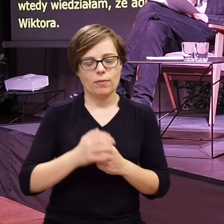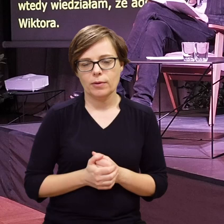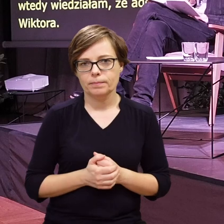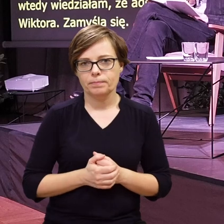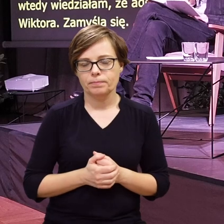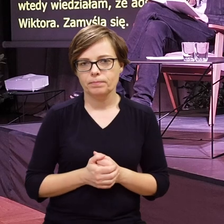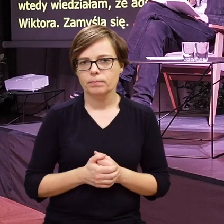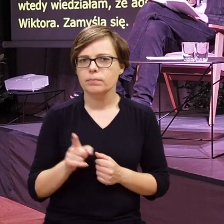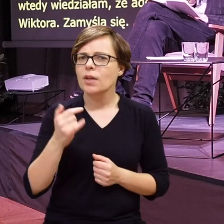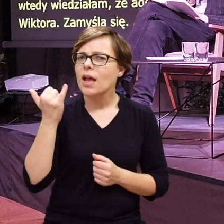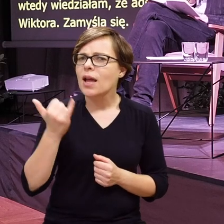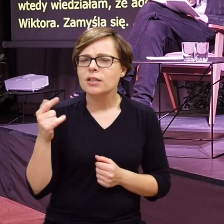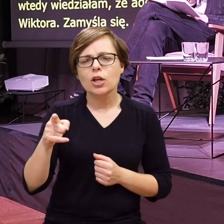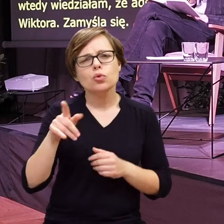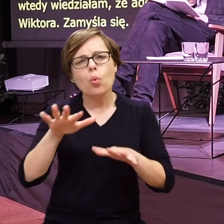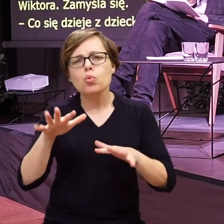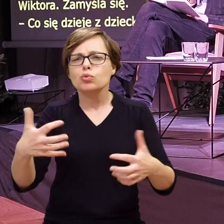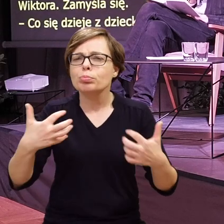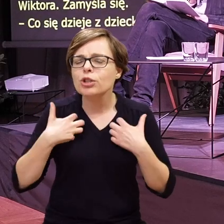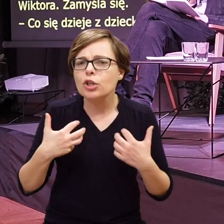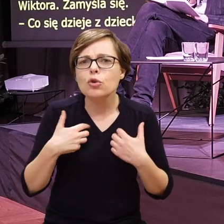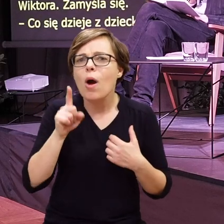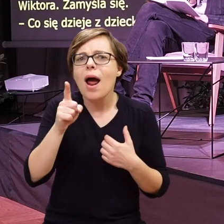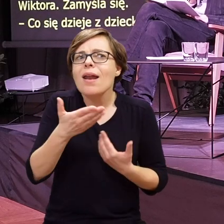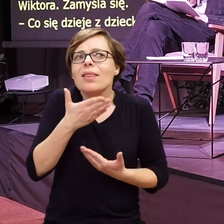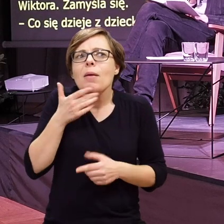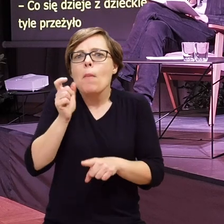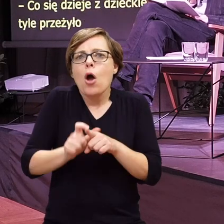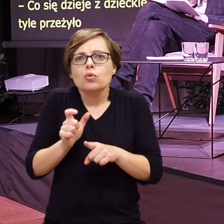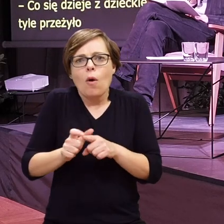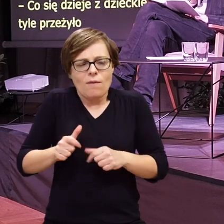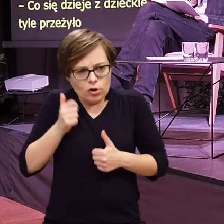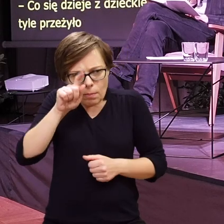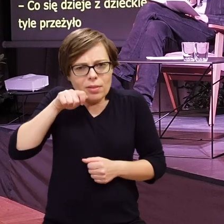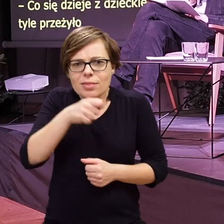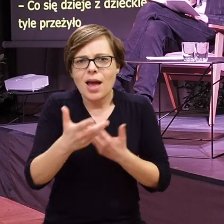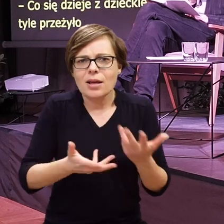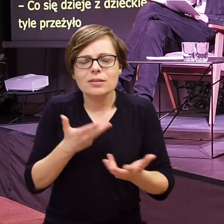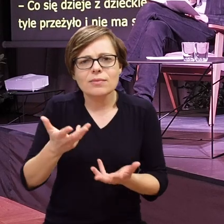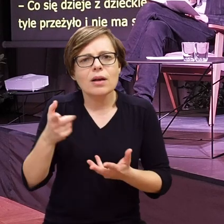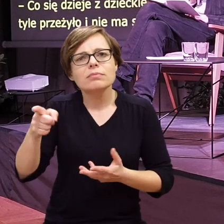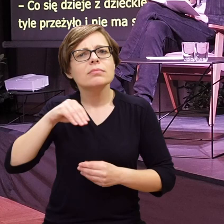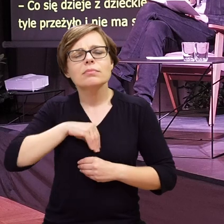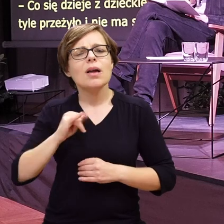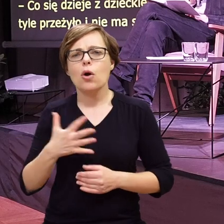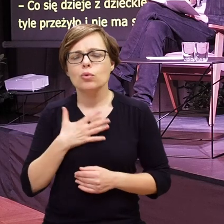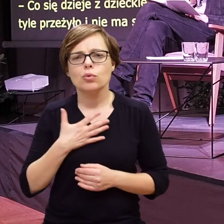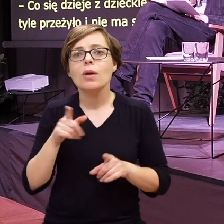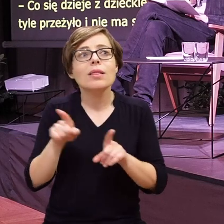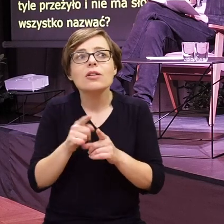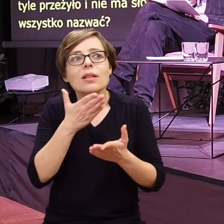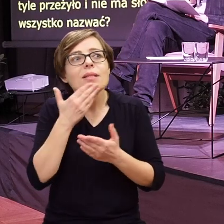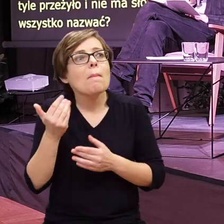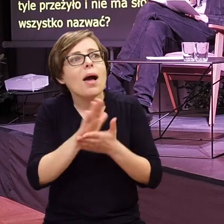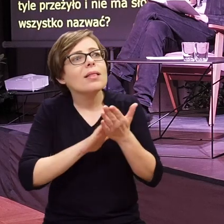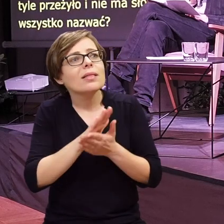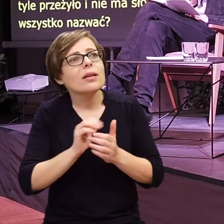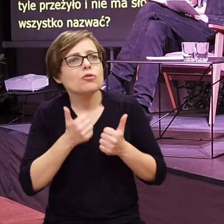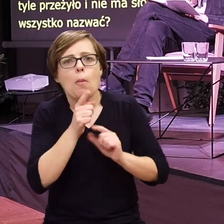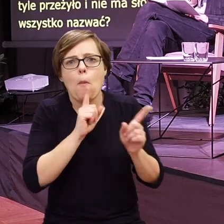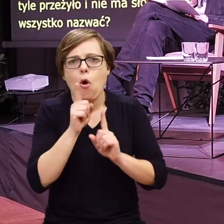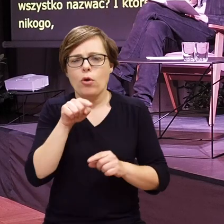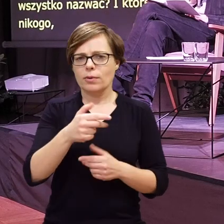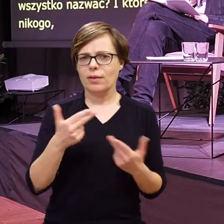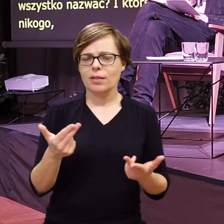Co się dzieje z dzieckiem, które tyle przeżyło i nie ma słów, by to wszystko nazwać? I które nie ma nikogo, z kim mogłoby o tym